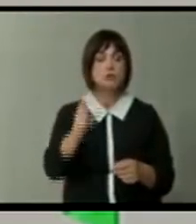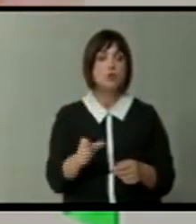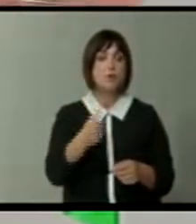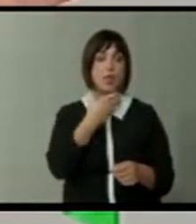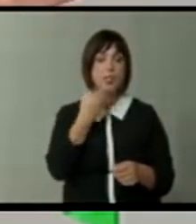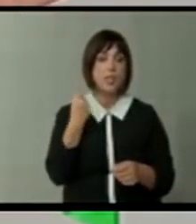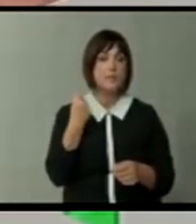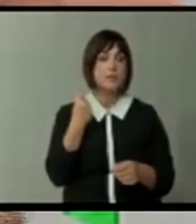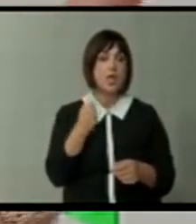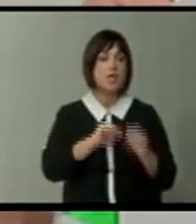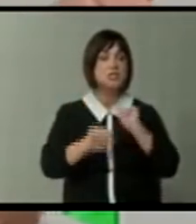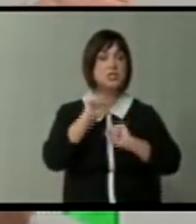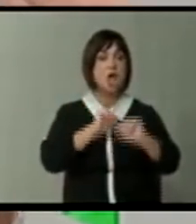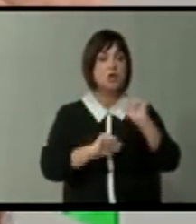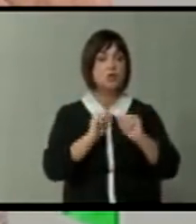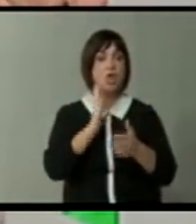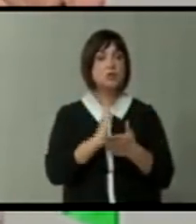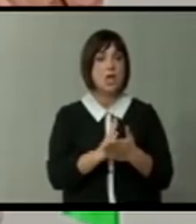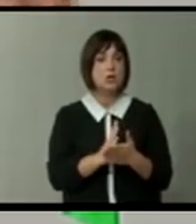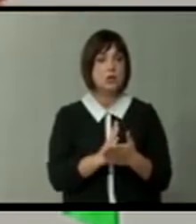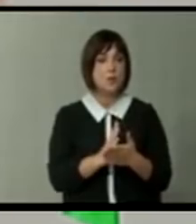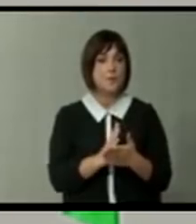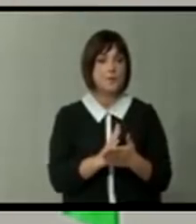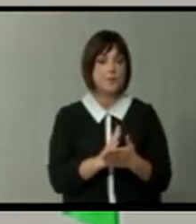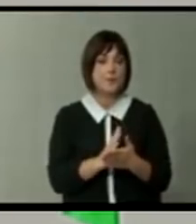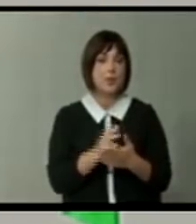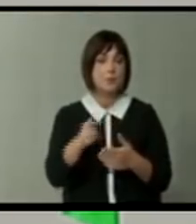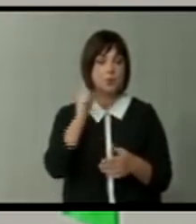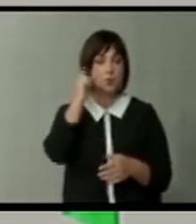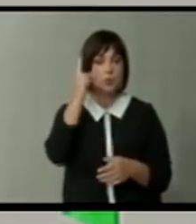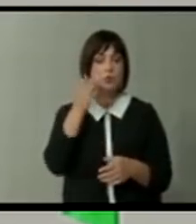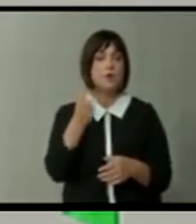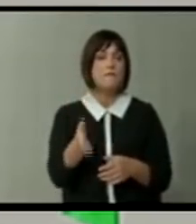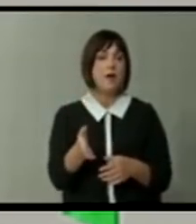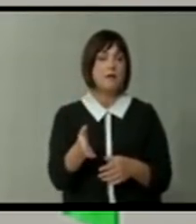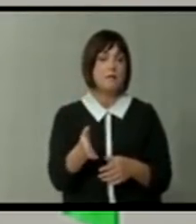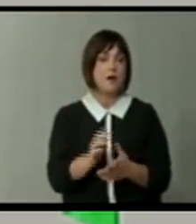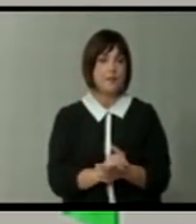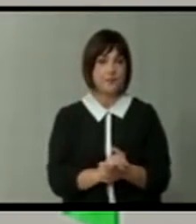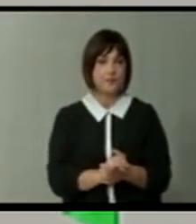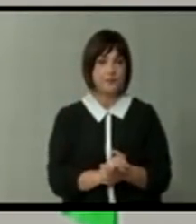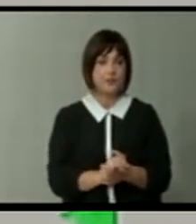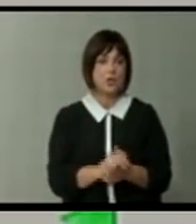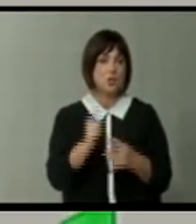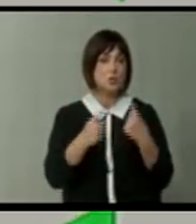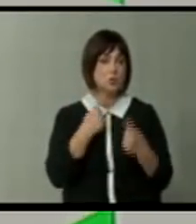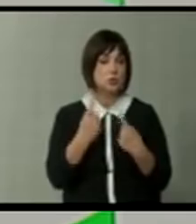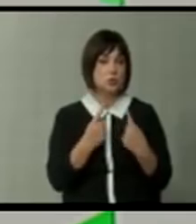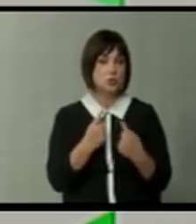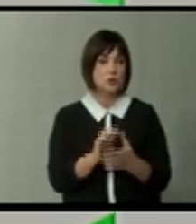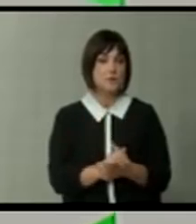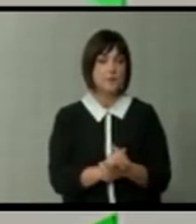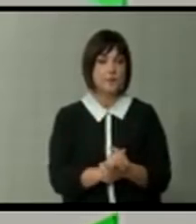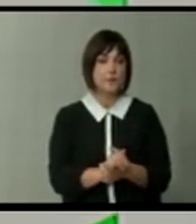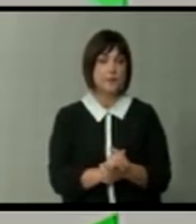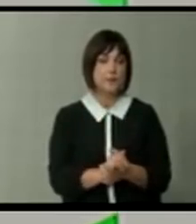никаква заштита, затоа му се случи таква ситуација, на Гјоко-Поповски се